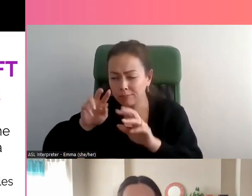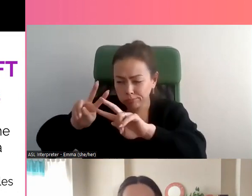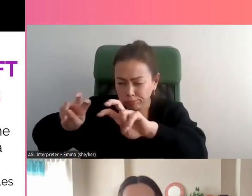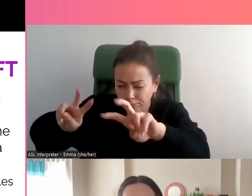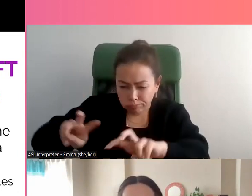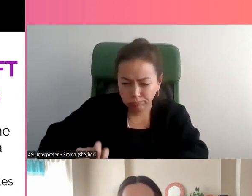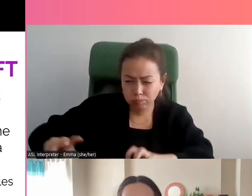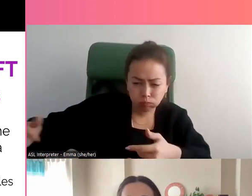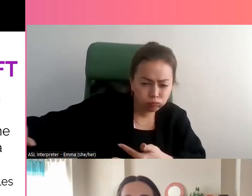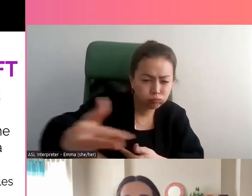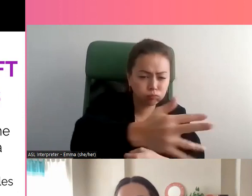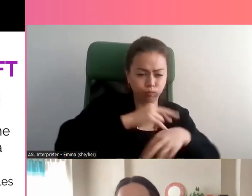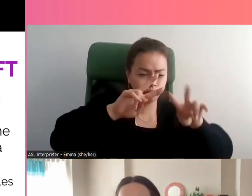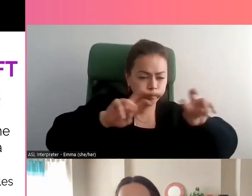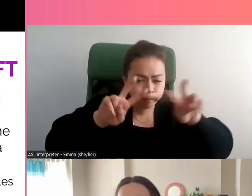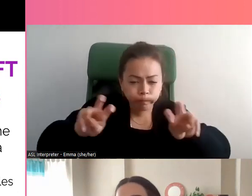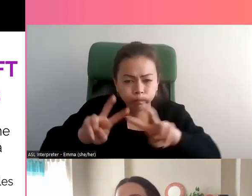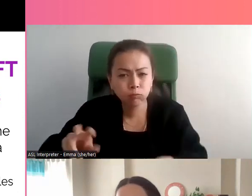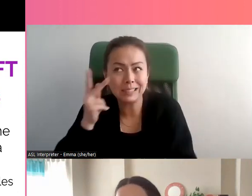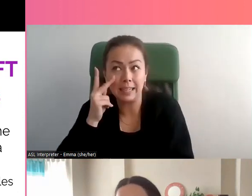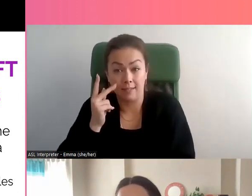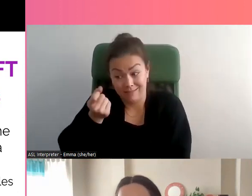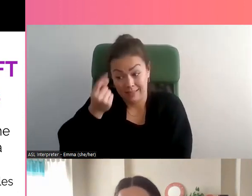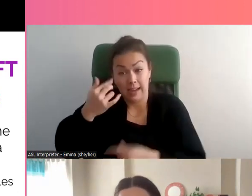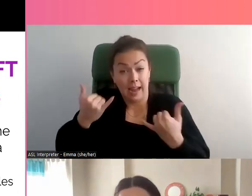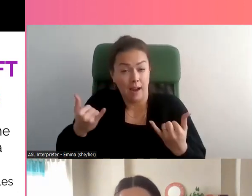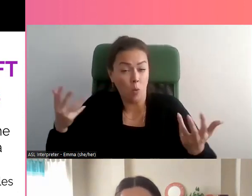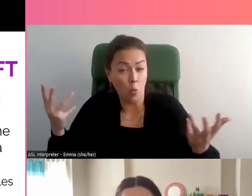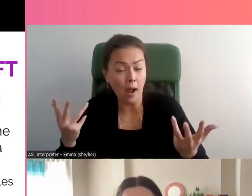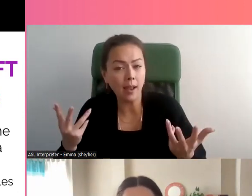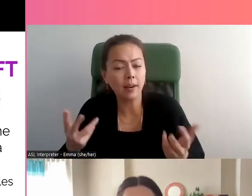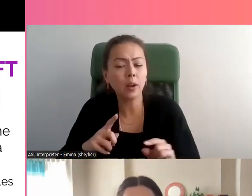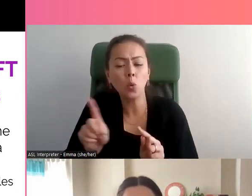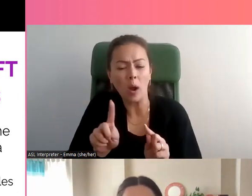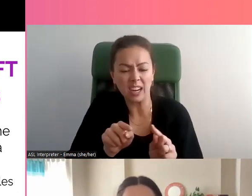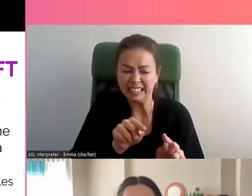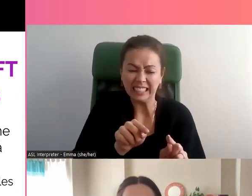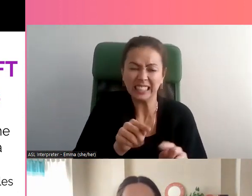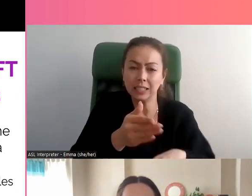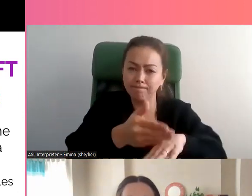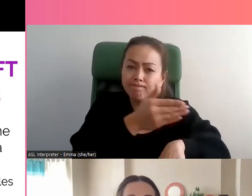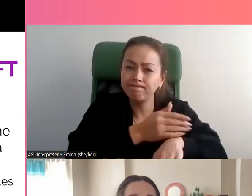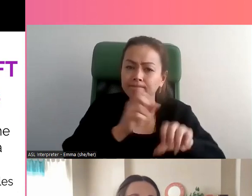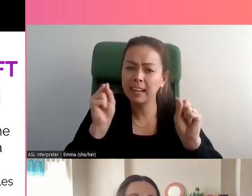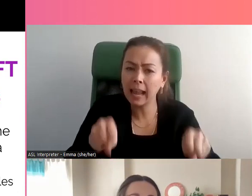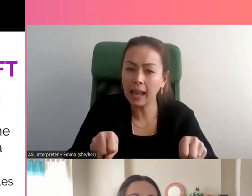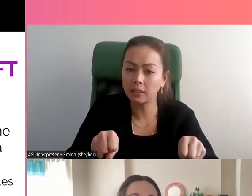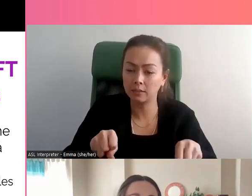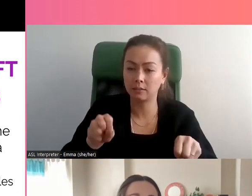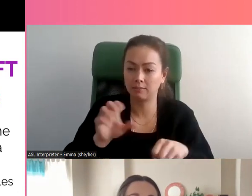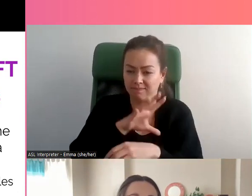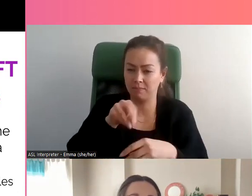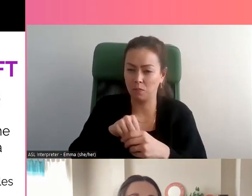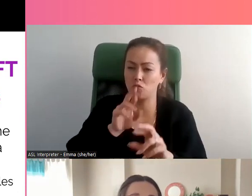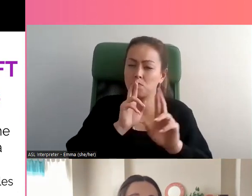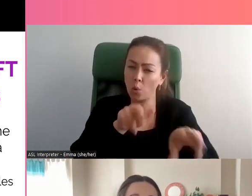ce que nous savons présentement à ce sujet au Canada et de trouver des occasions d'amélioration dans la réponse canadienne.